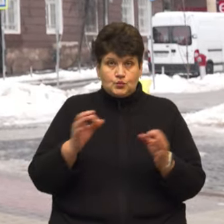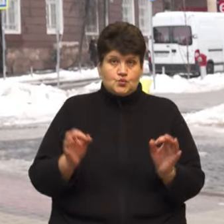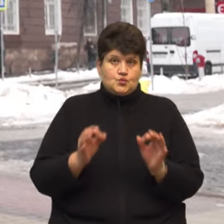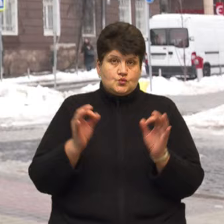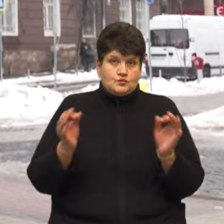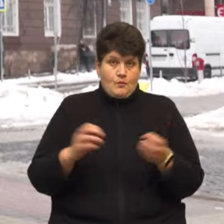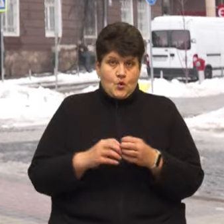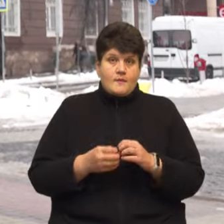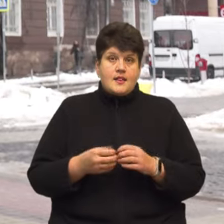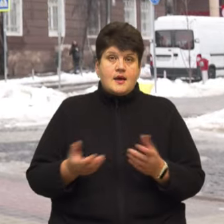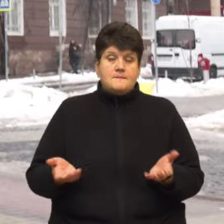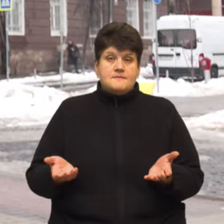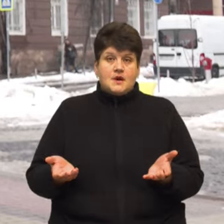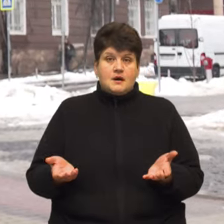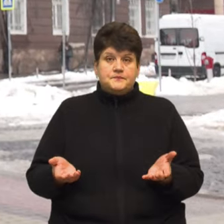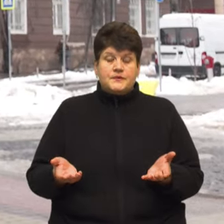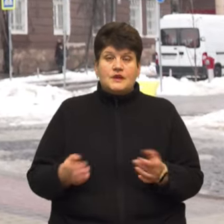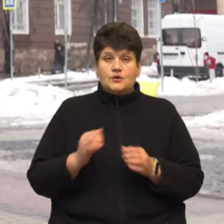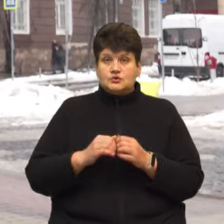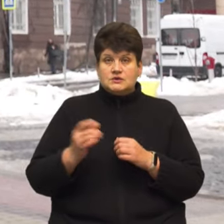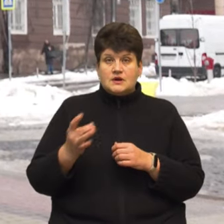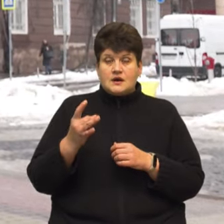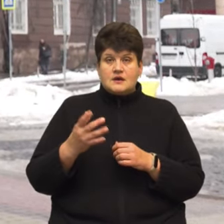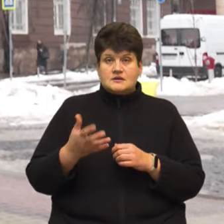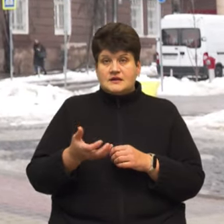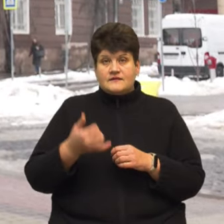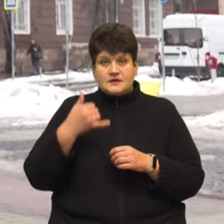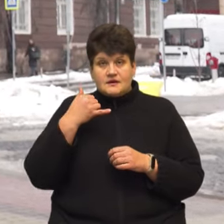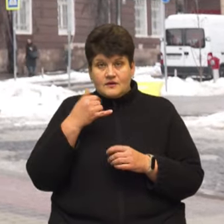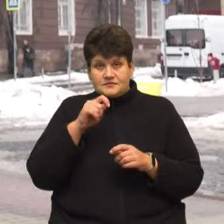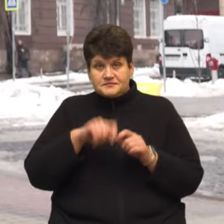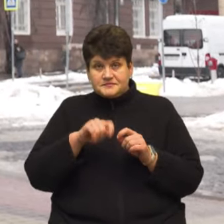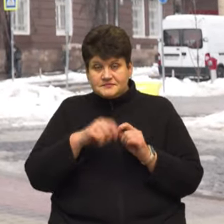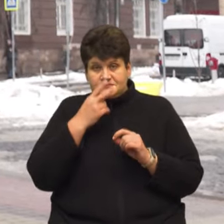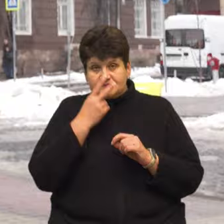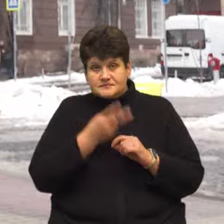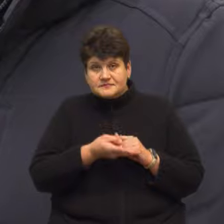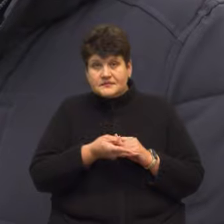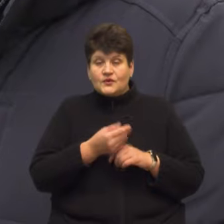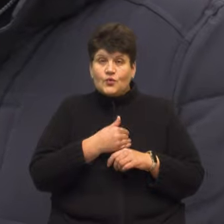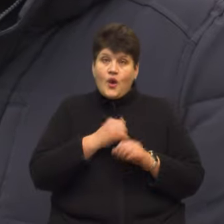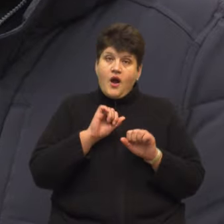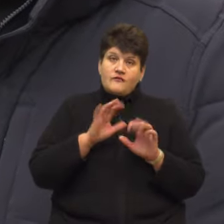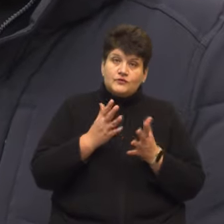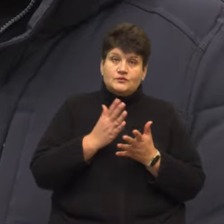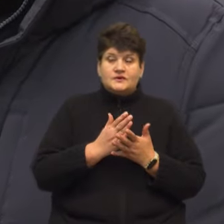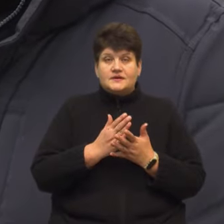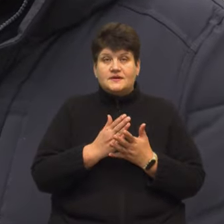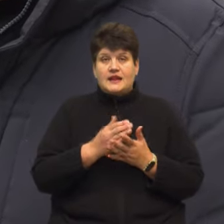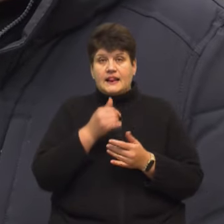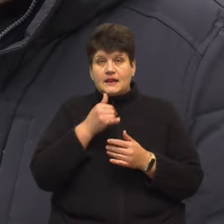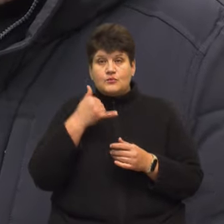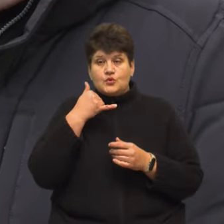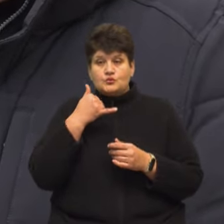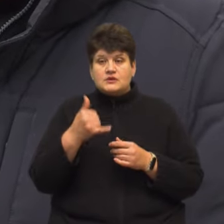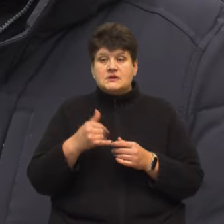проблема. Щораз відтягують телефон по привірці і ходжу, а може вже є. Не можу подзвонити по справах